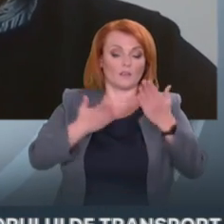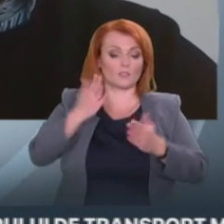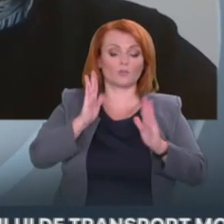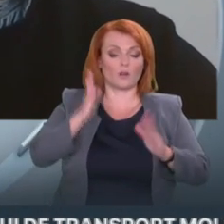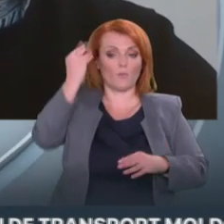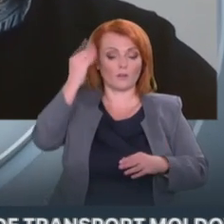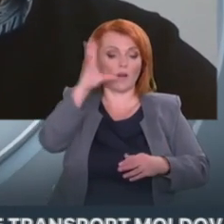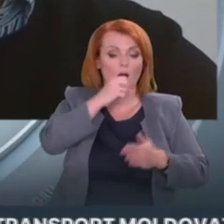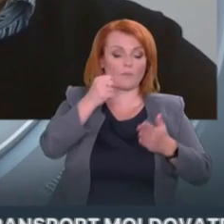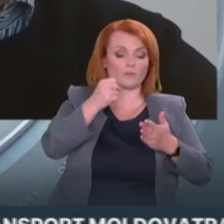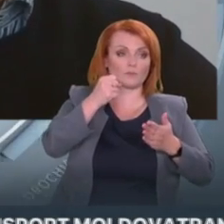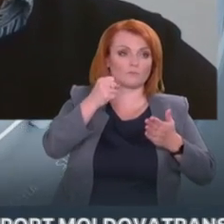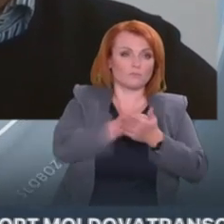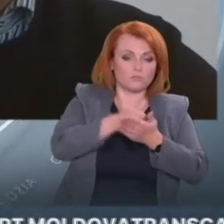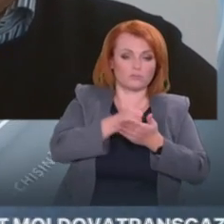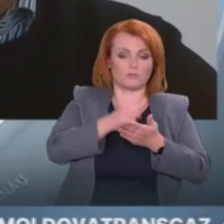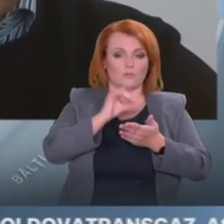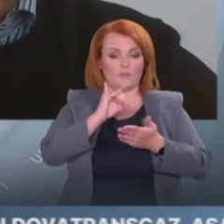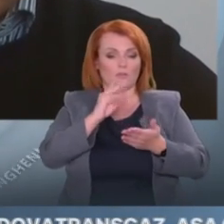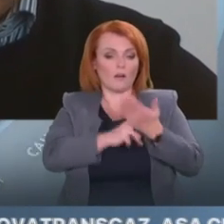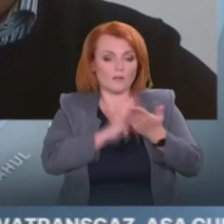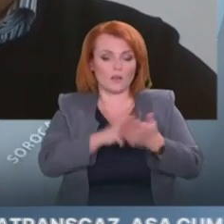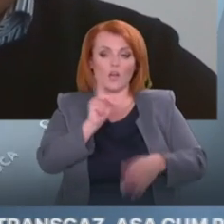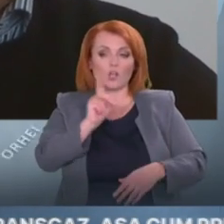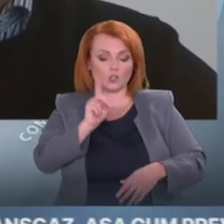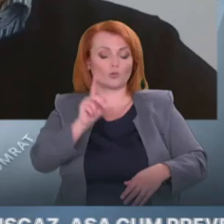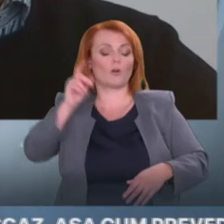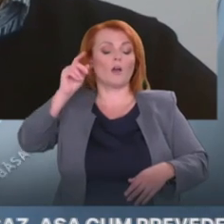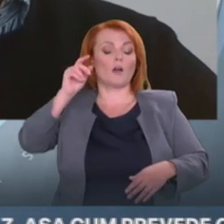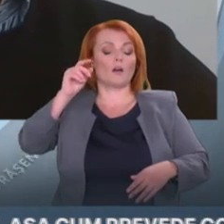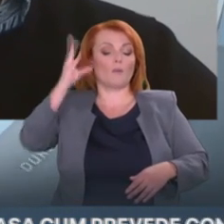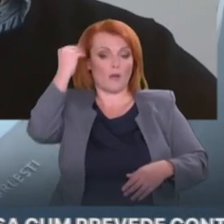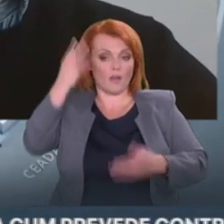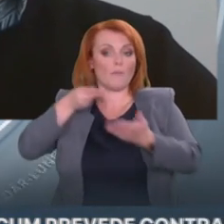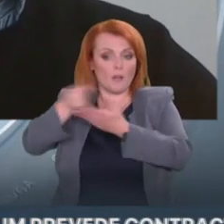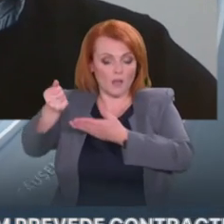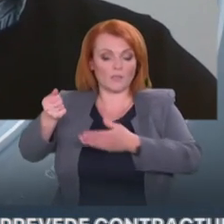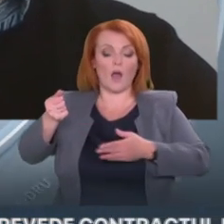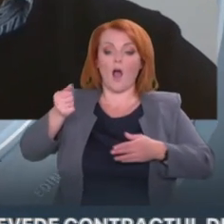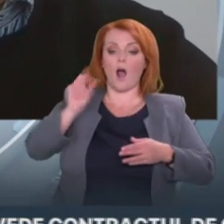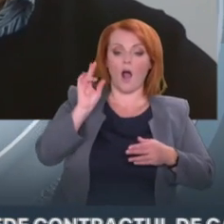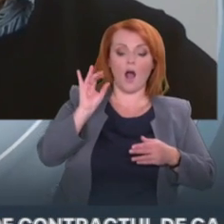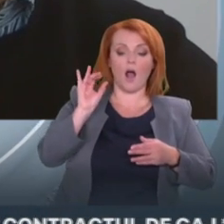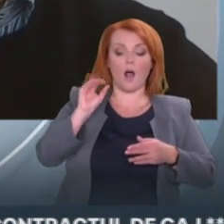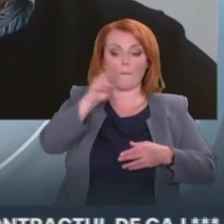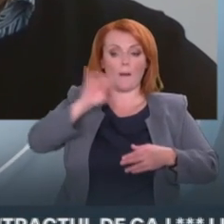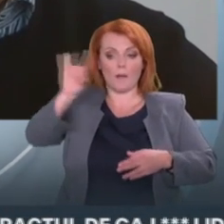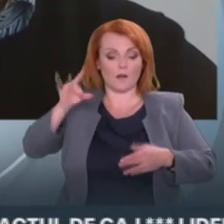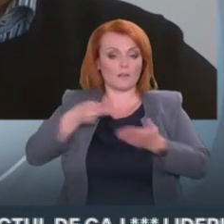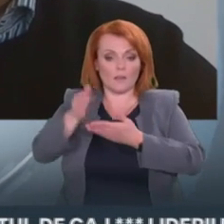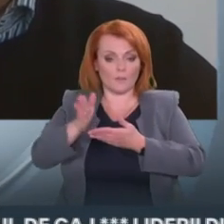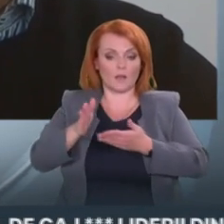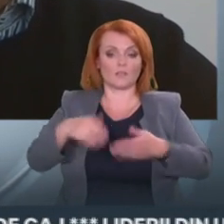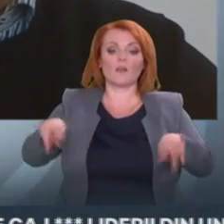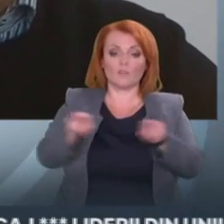obținem cumva o decizie obiectivă de către o instanță de judecată, deci în contextul relaților comerciale pe care noi le avem cu